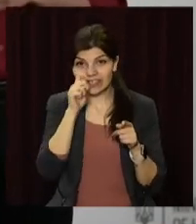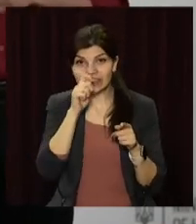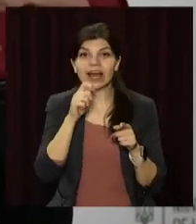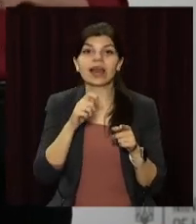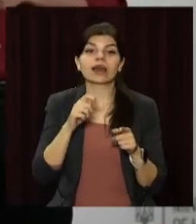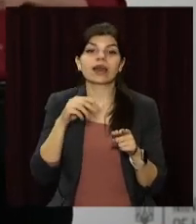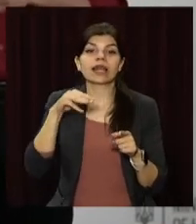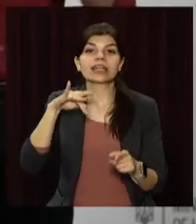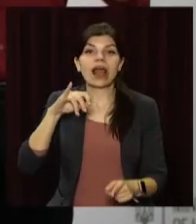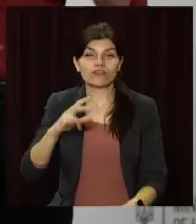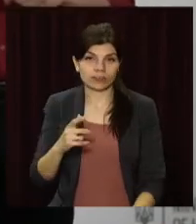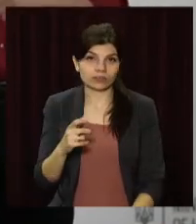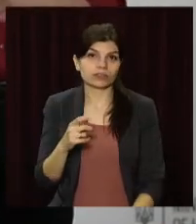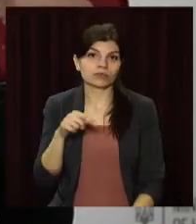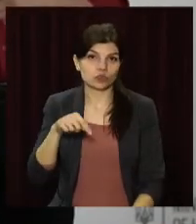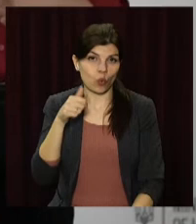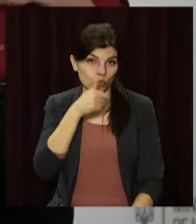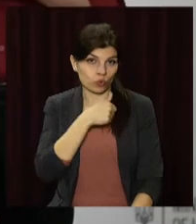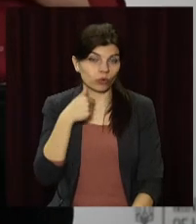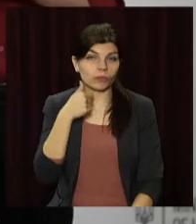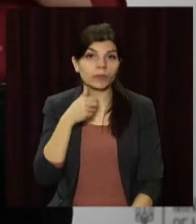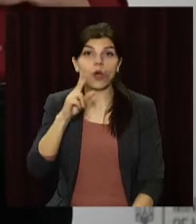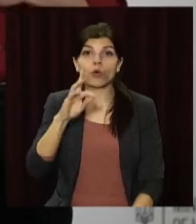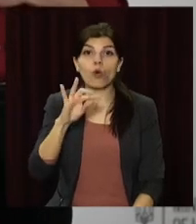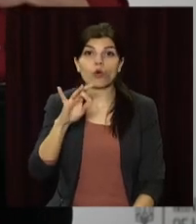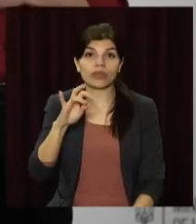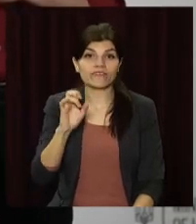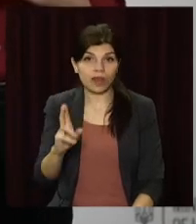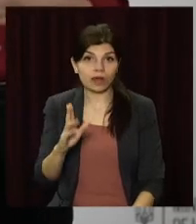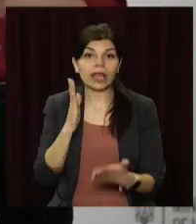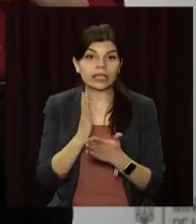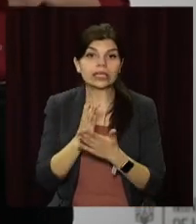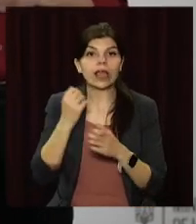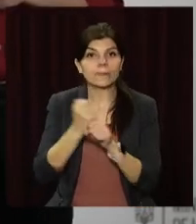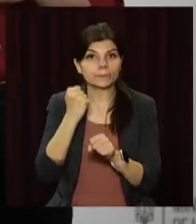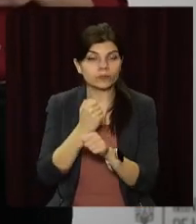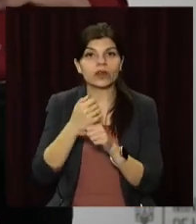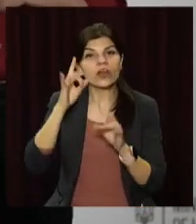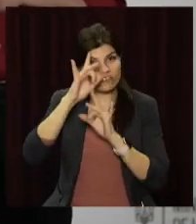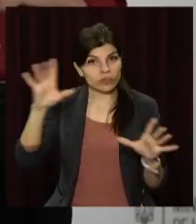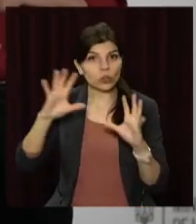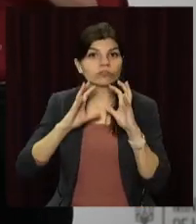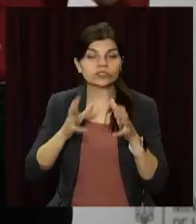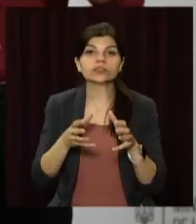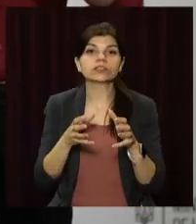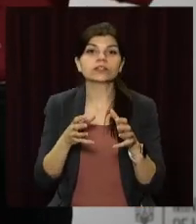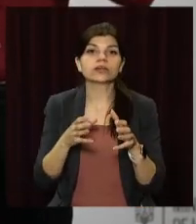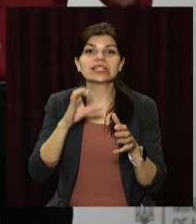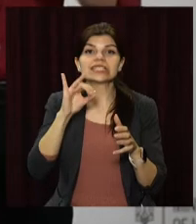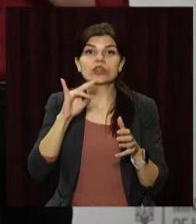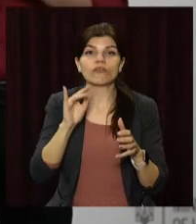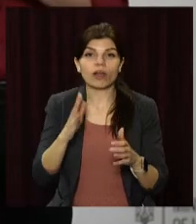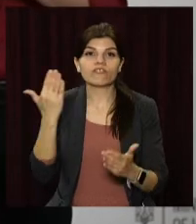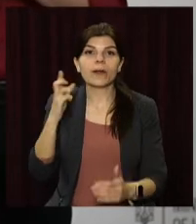цього року. Коронавак є розробкою відомою в світі компанії Сіновак